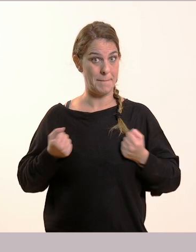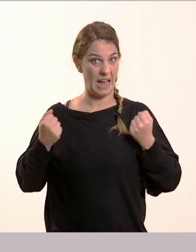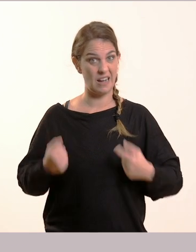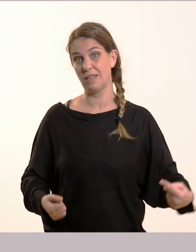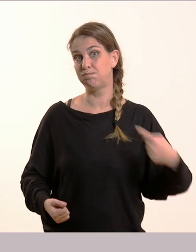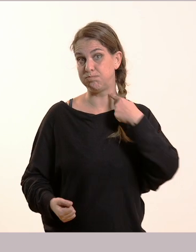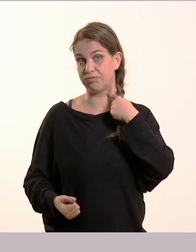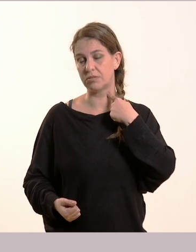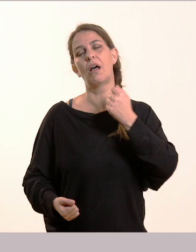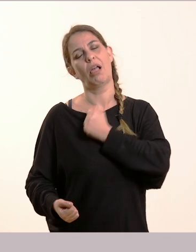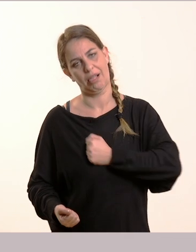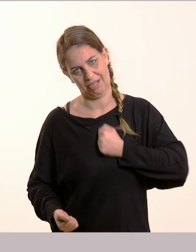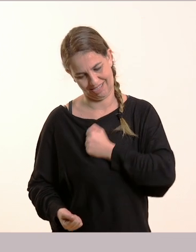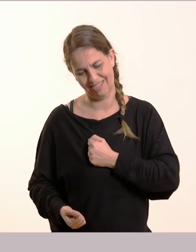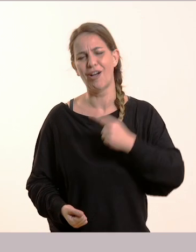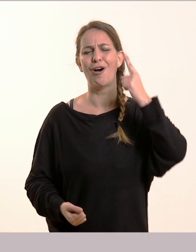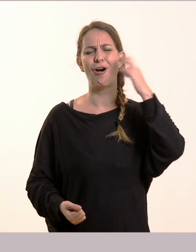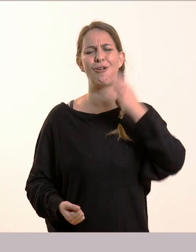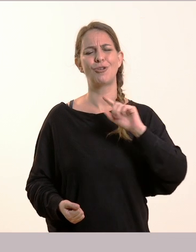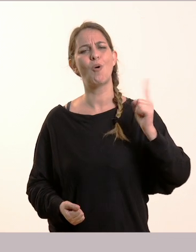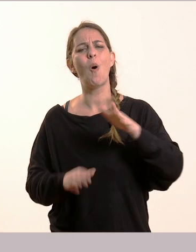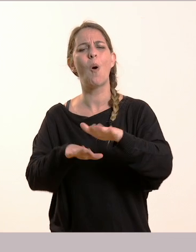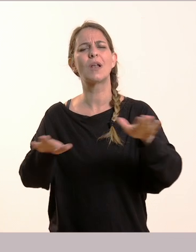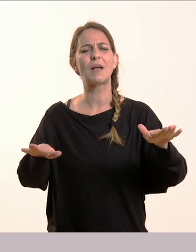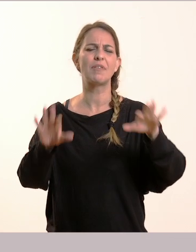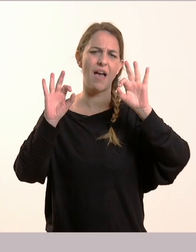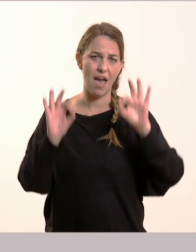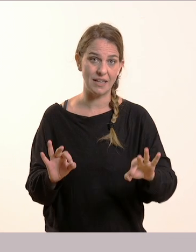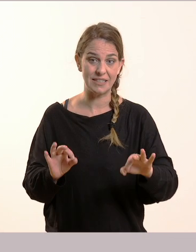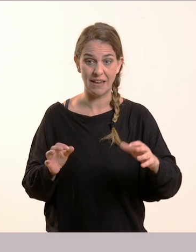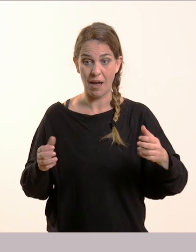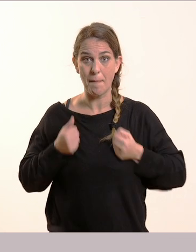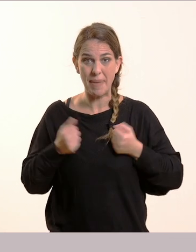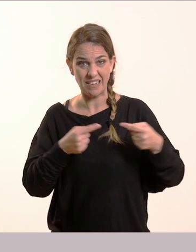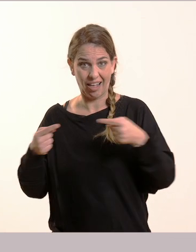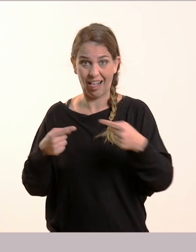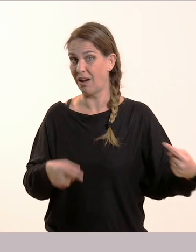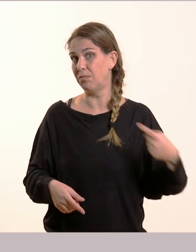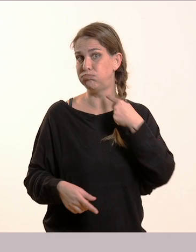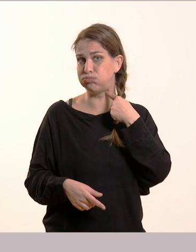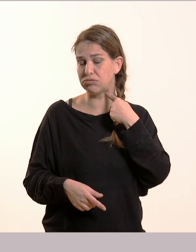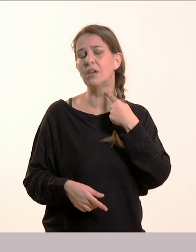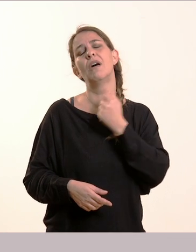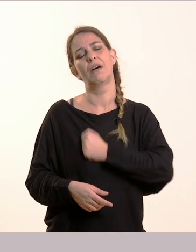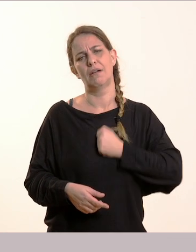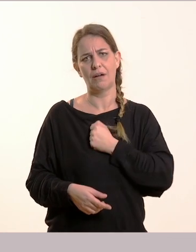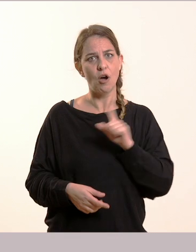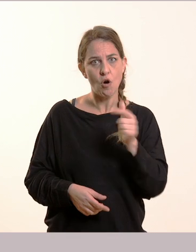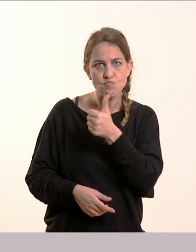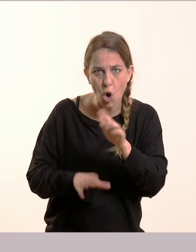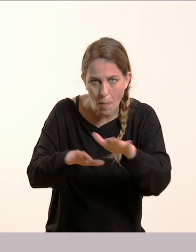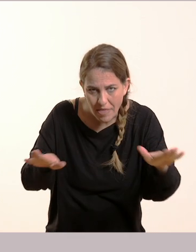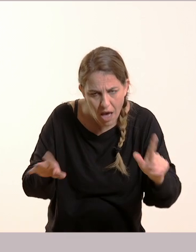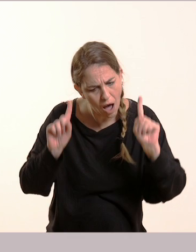Όλα τα παιδάκια όταν χάνουν, δεν είναι και το πιο ευχάριστο συνέστημα. Και για τους μεγάλους, όχι για τους μικρούς μόνο. Μιλέμε για τι